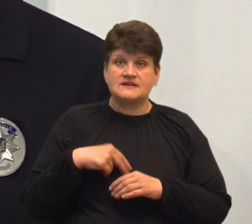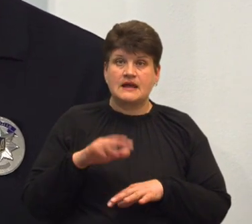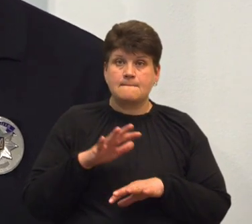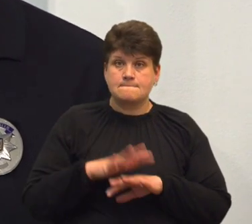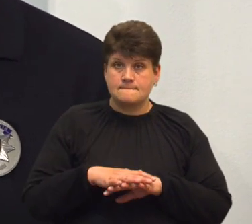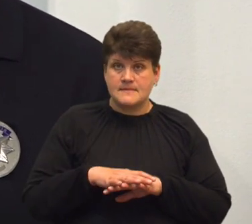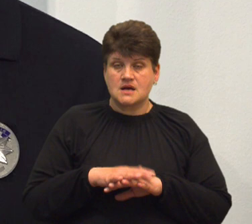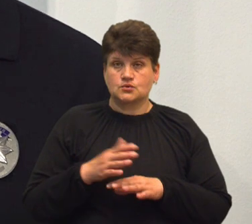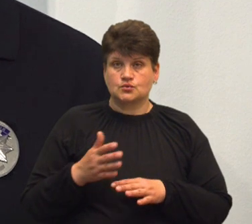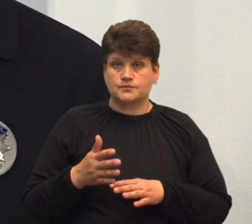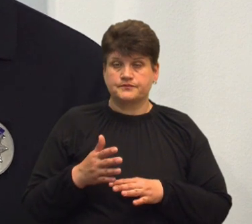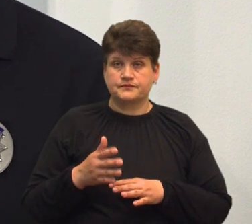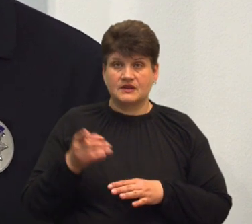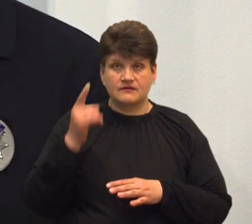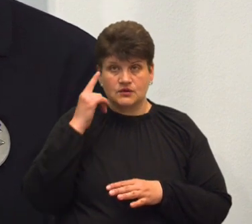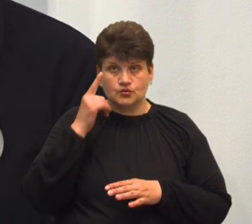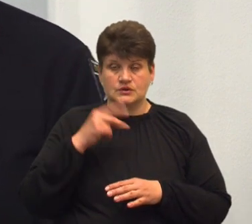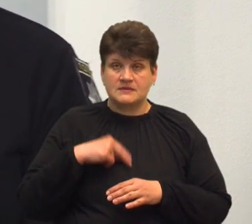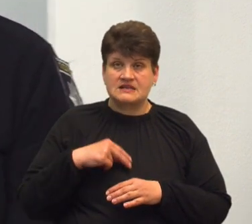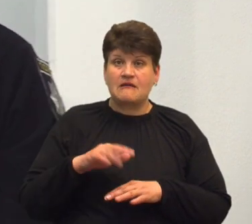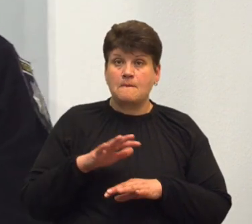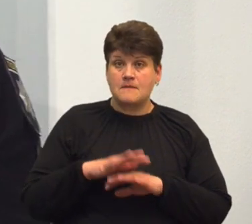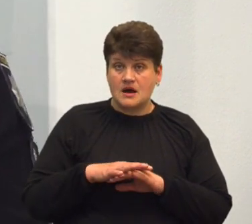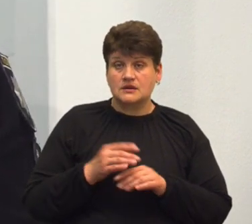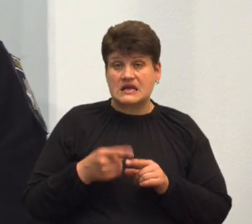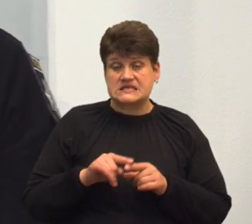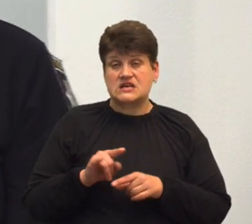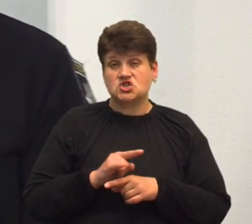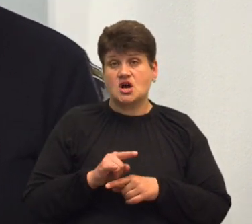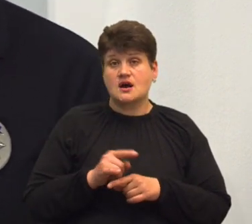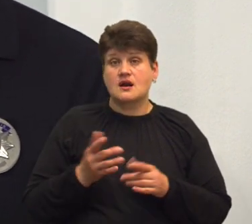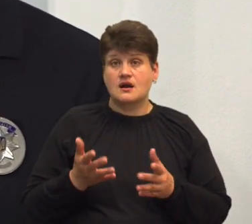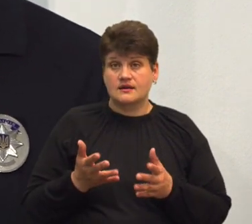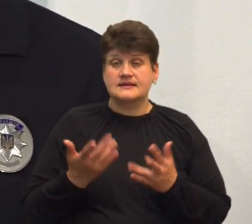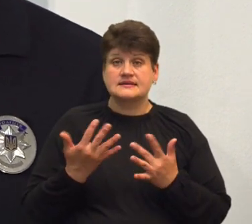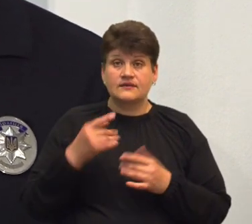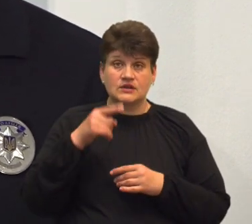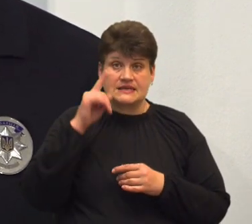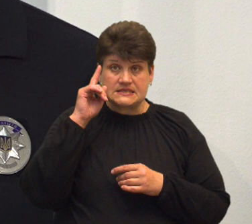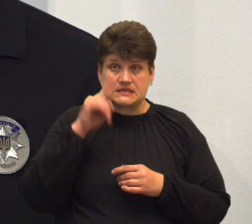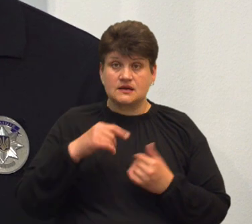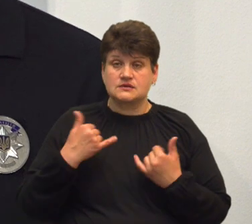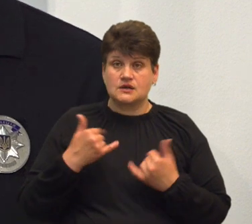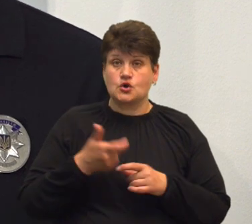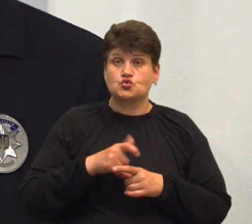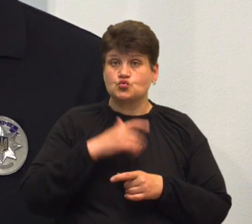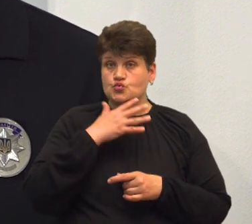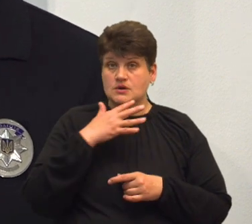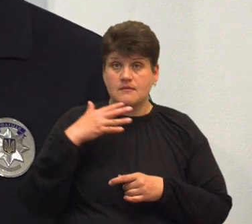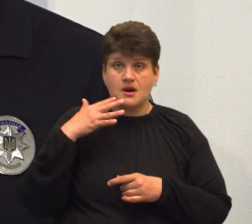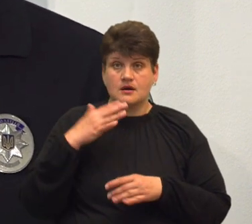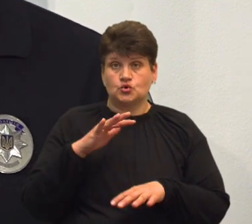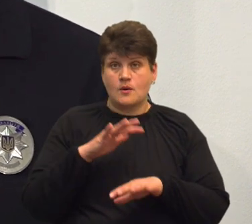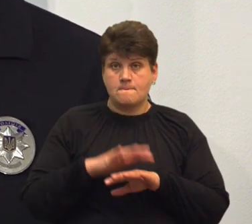Думаючи, ви думаєте, що це працівник банку, а справді це знову таки шахрай. Оскільки вони зараз знають, що дуже багато банків